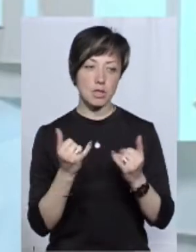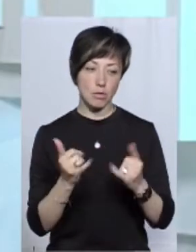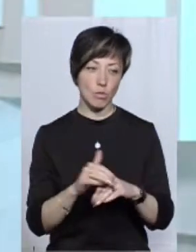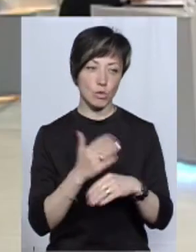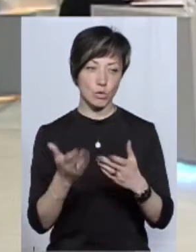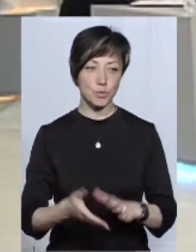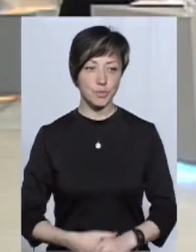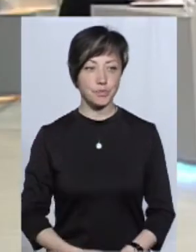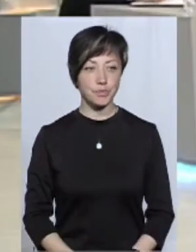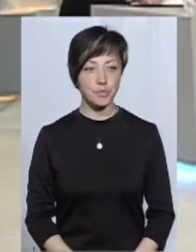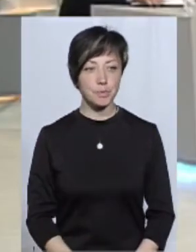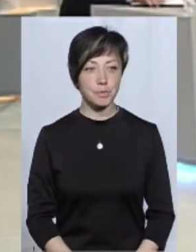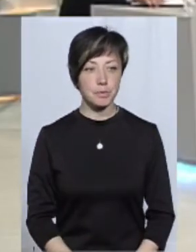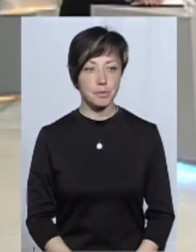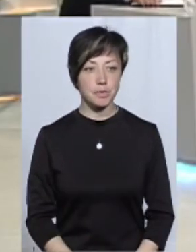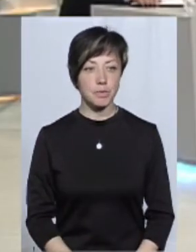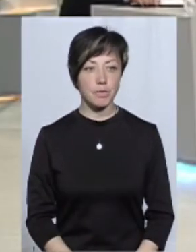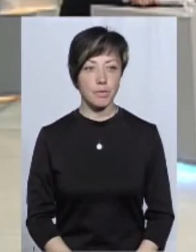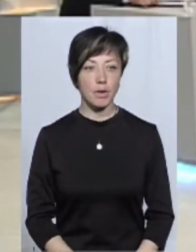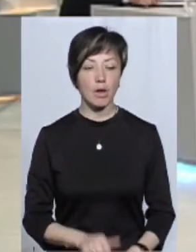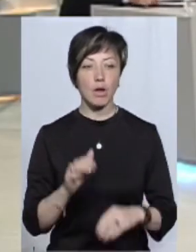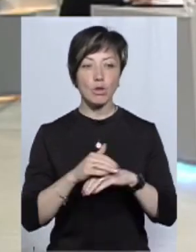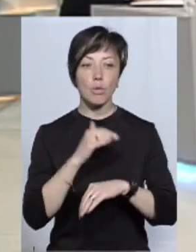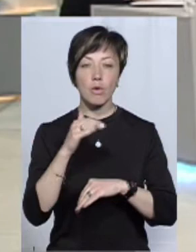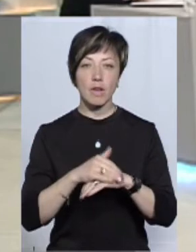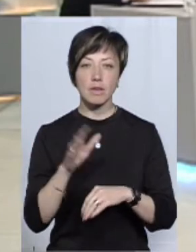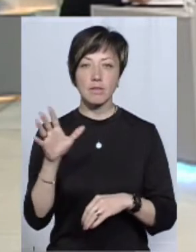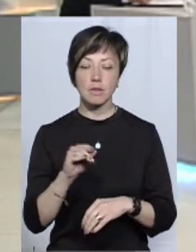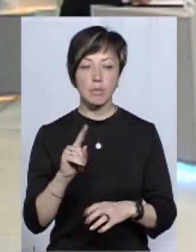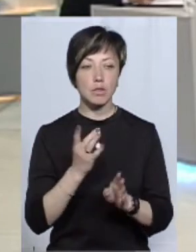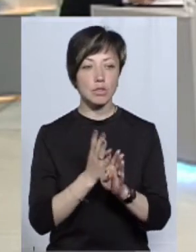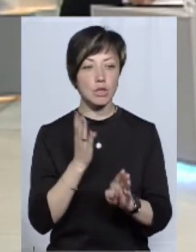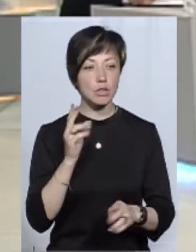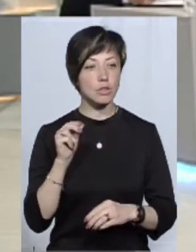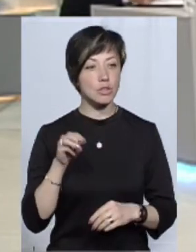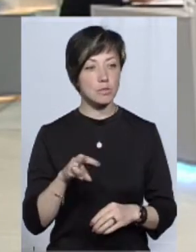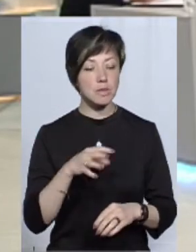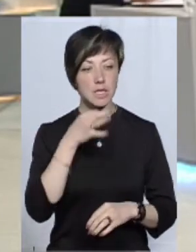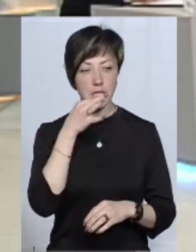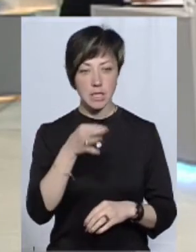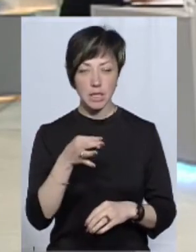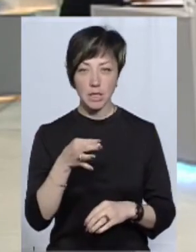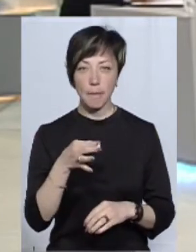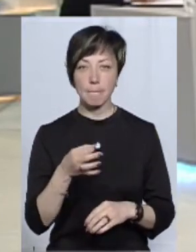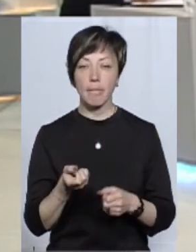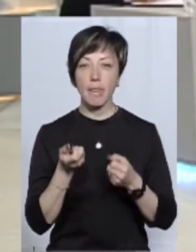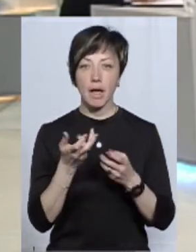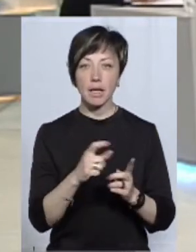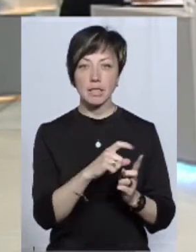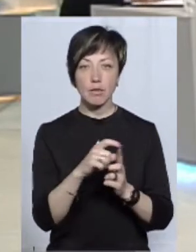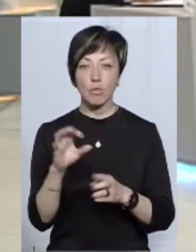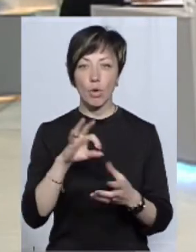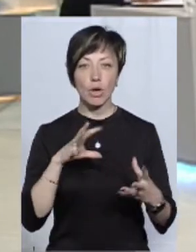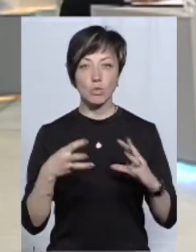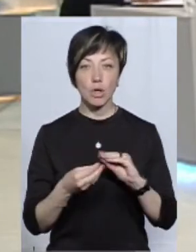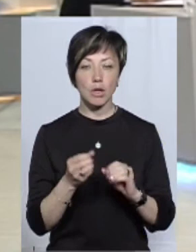зараз. Прошу, пане Іване. Доброго вечора всім. Ну, самперед, перш ніж сказати декілька слів буквально про